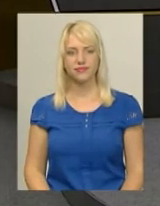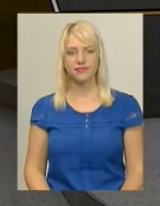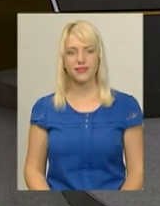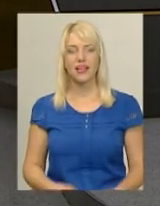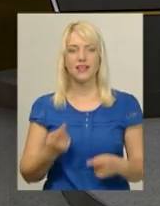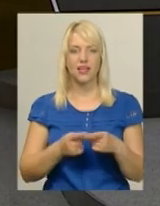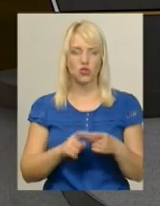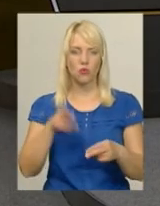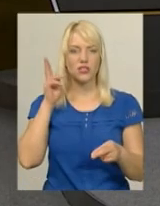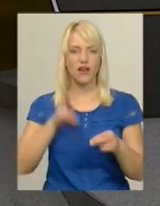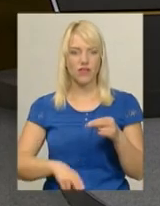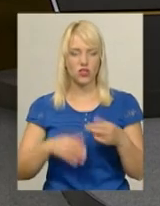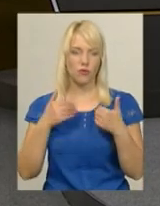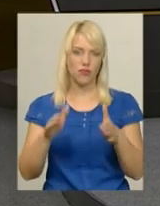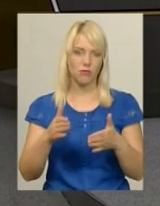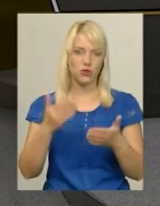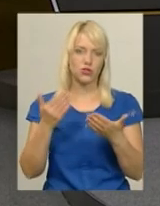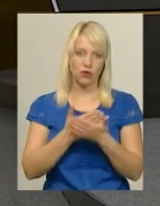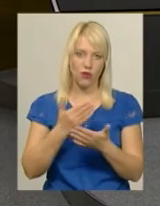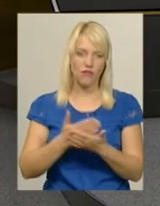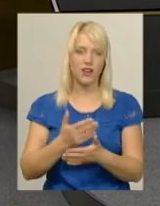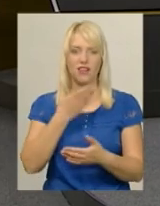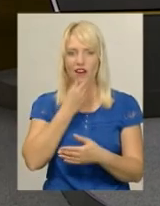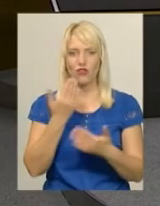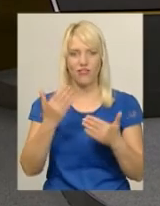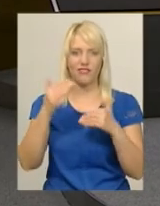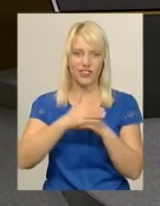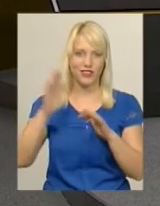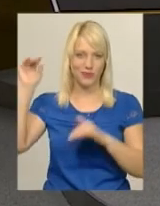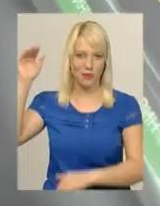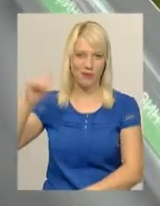На цьому ми завершимо випуск. Гарного вам вечора. Залишайтеся з нами.